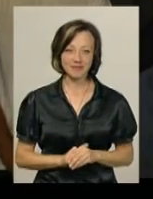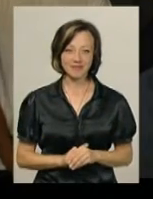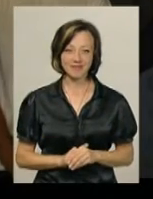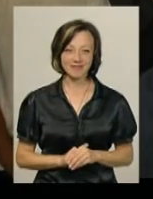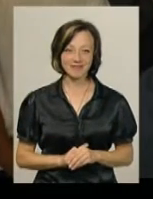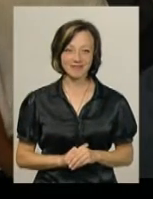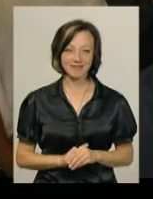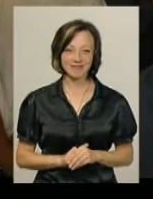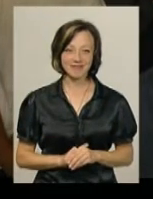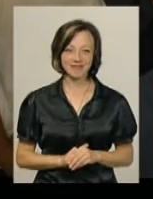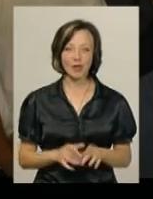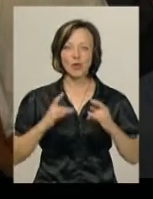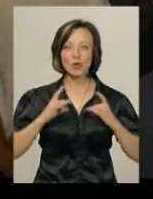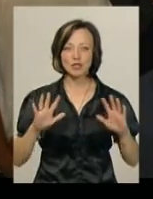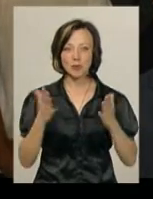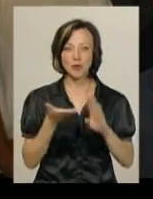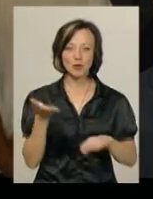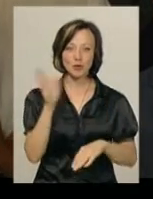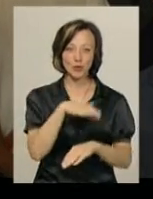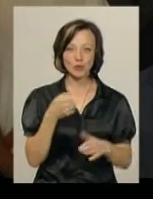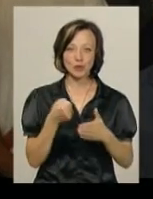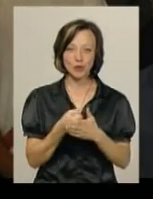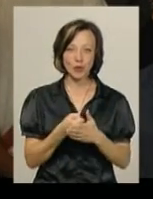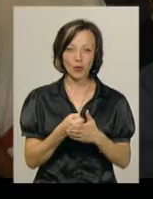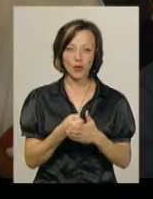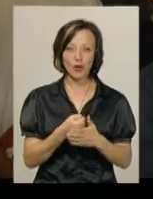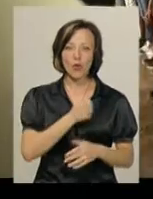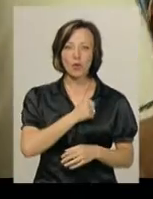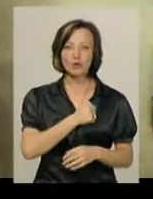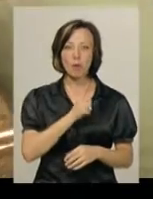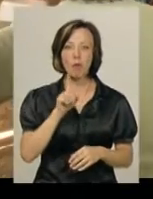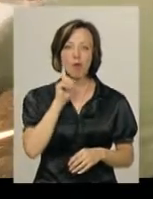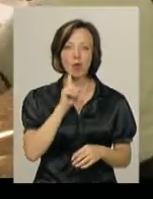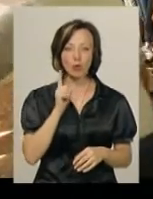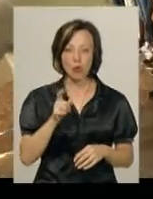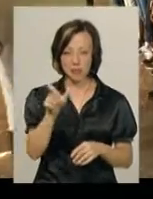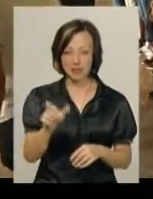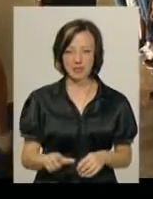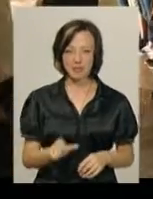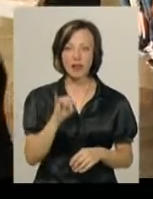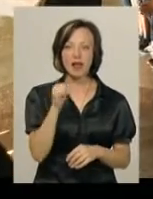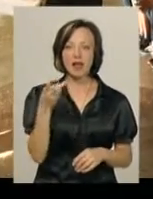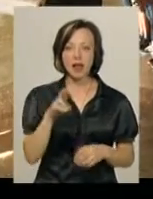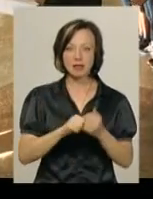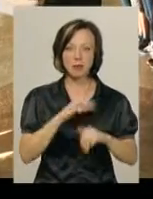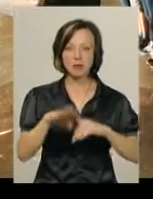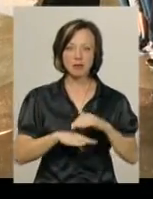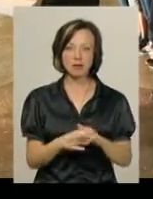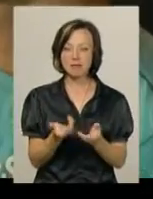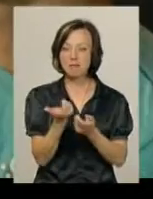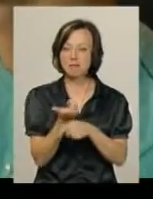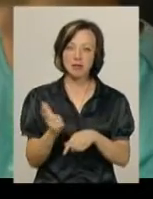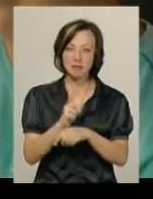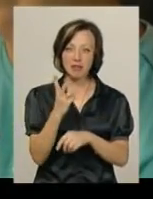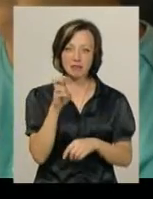речистий потім момент і додому до курсу молодого віця. Ілля Дісяк з кам'янця Подільського набрав максимальні 200